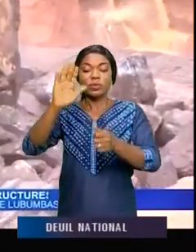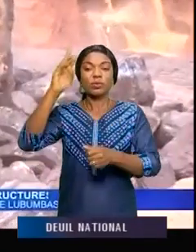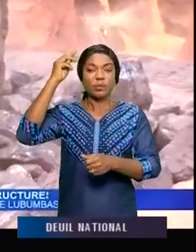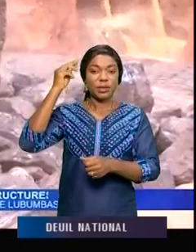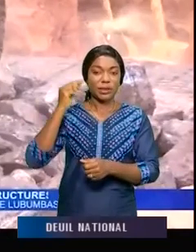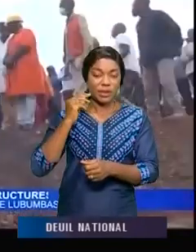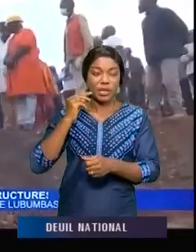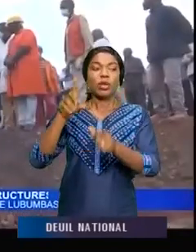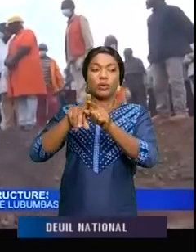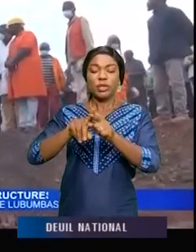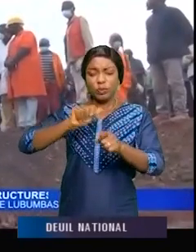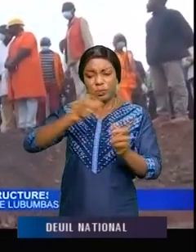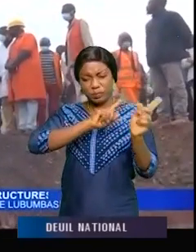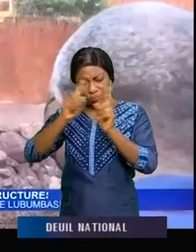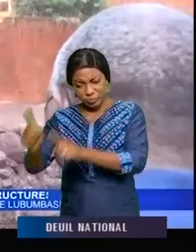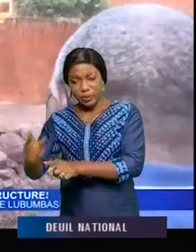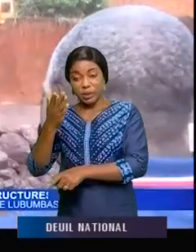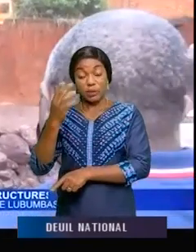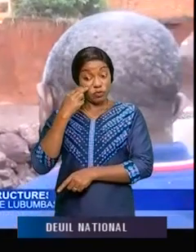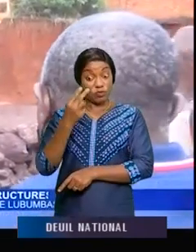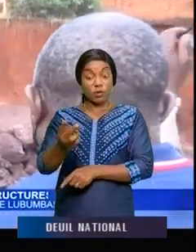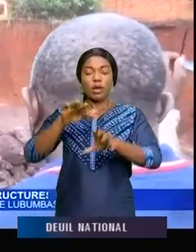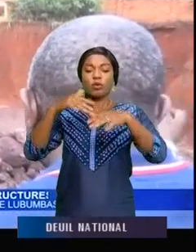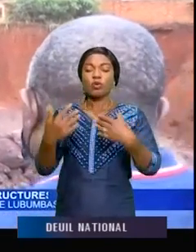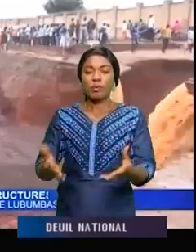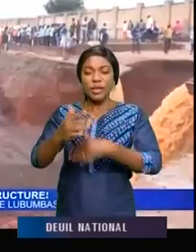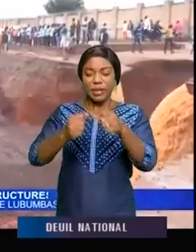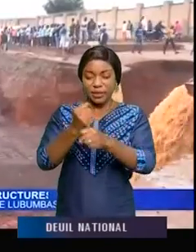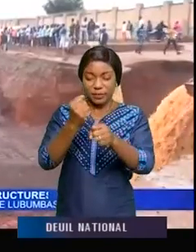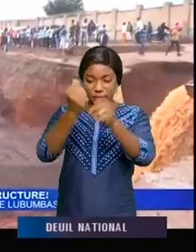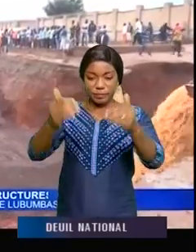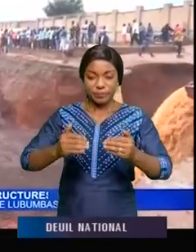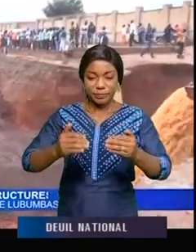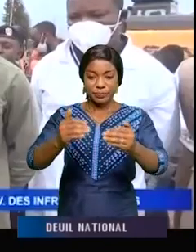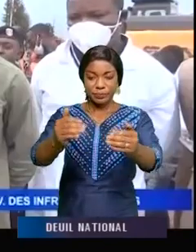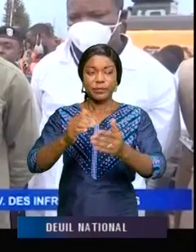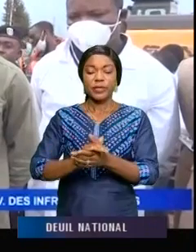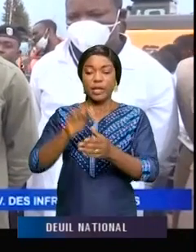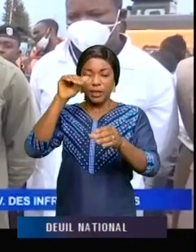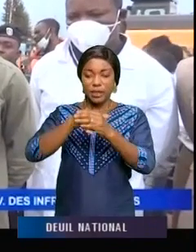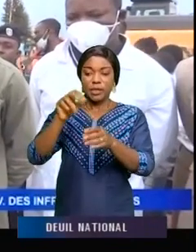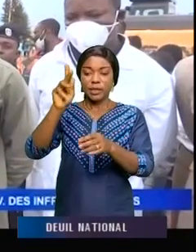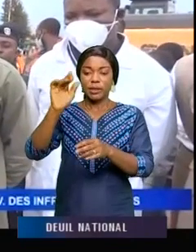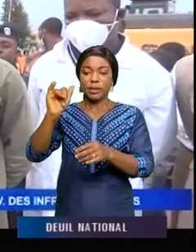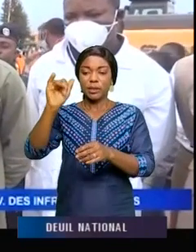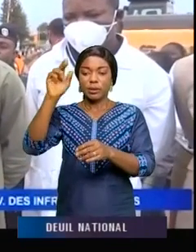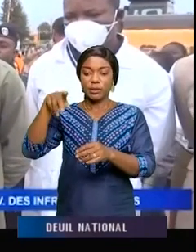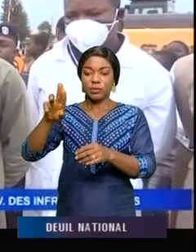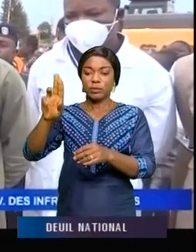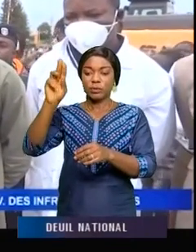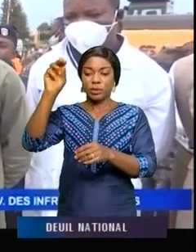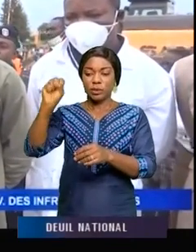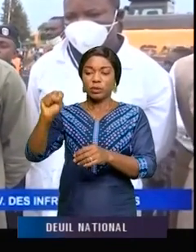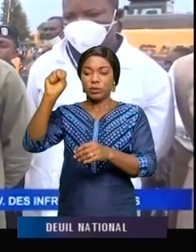Katem Cachal s'est rendu sur le chantier afin de se faire une idée du déroulement effectif des travaux. Les travaux sont en train de très bien